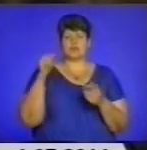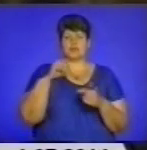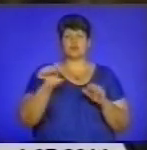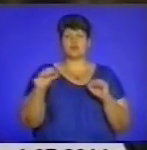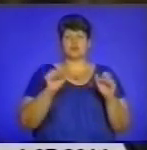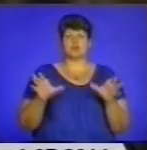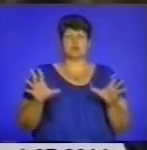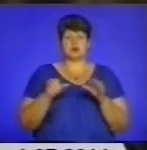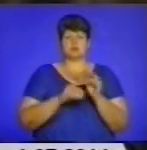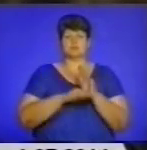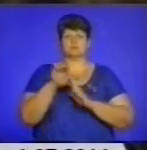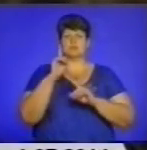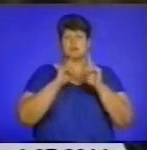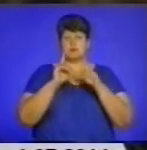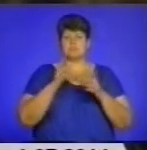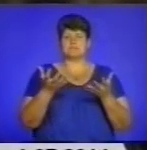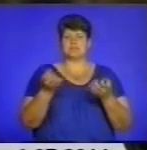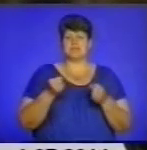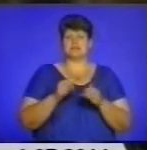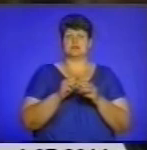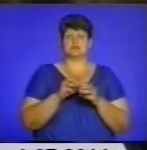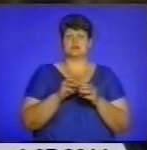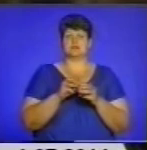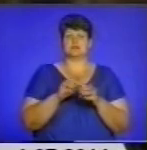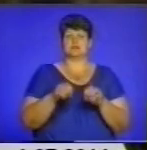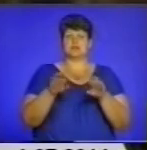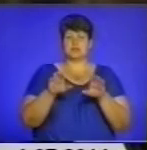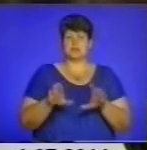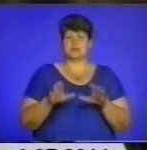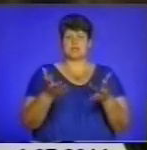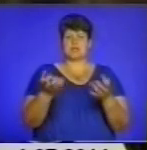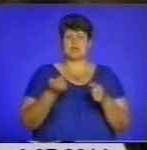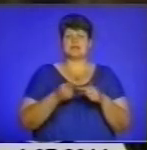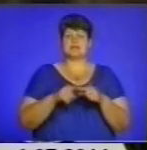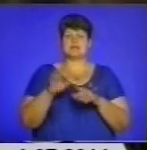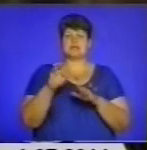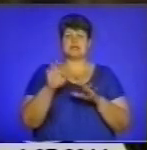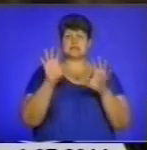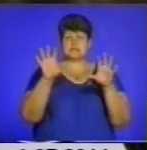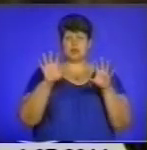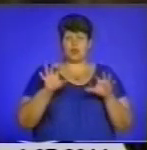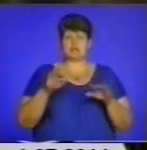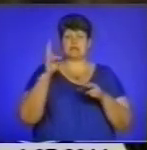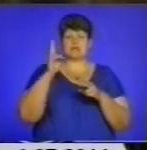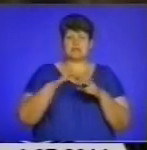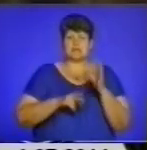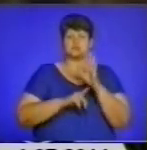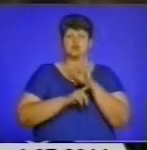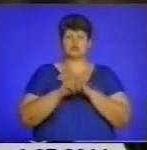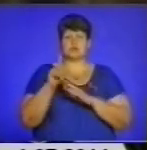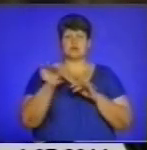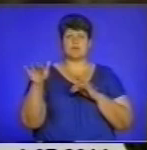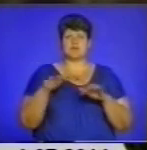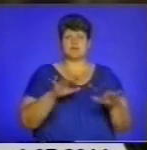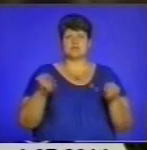парламентом прийняли рішення прийняти цей закон і на кінець розпочати процес